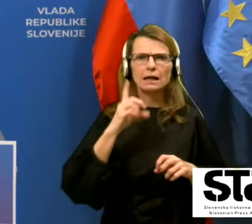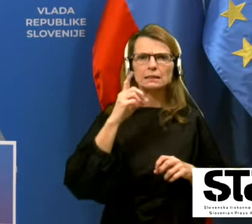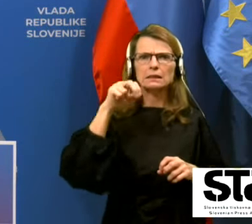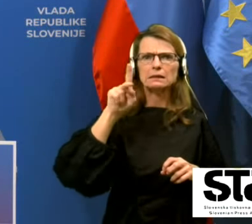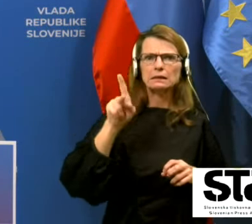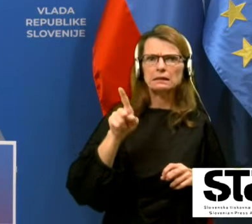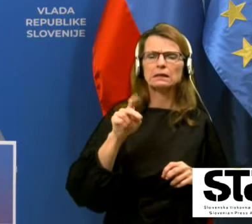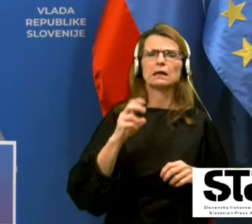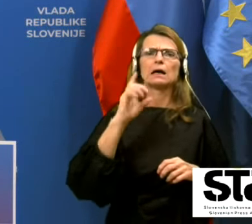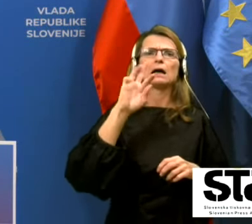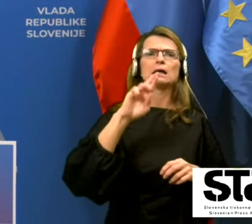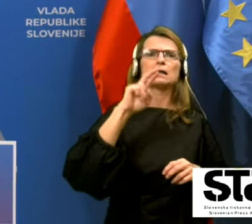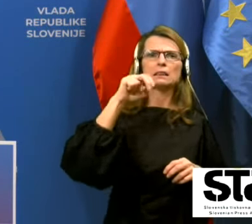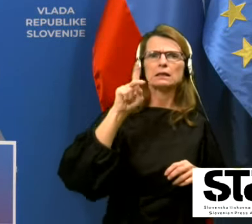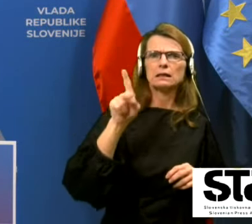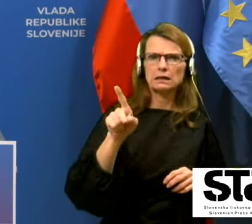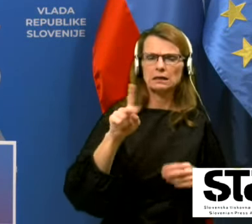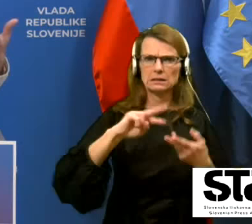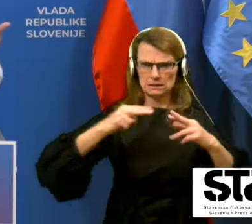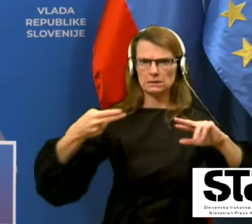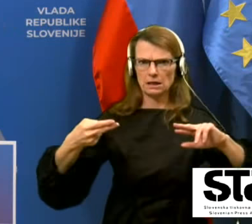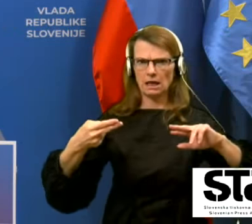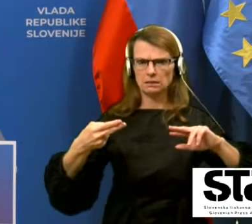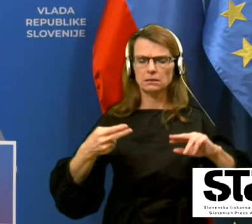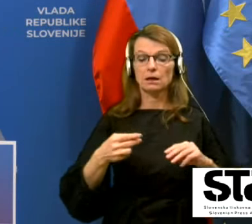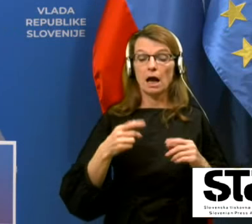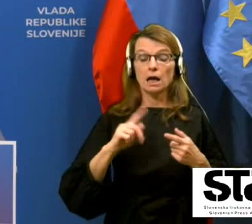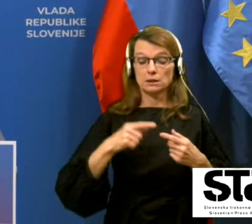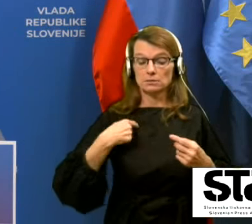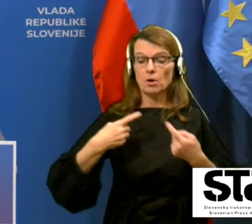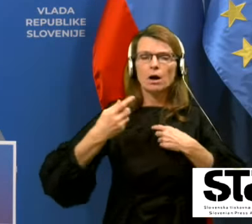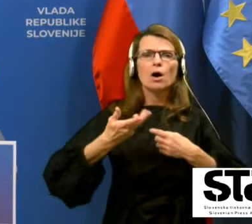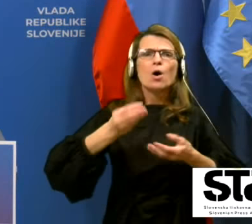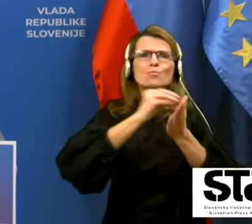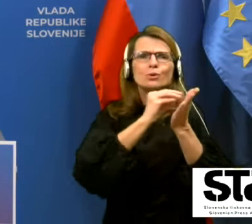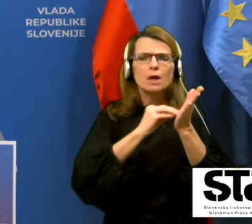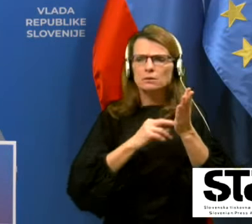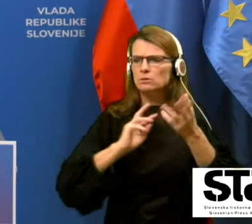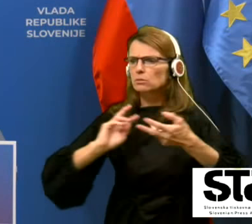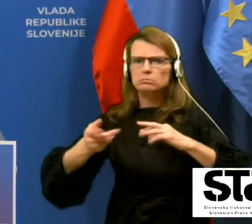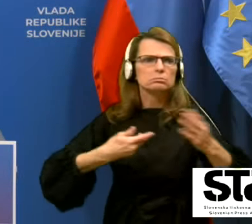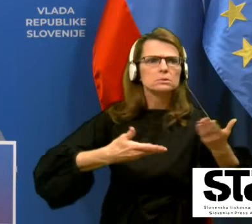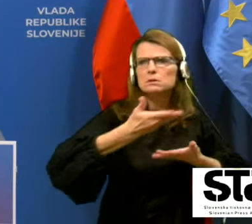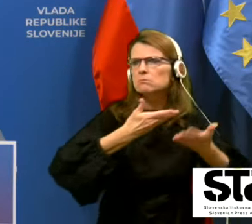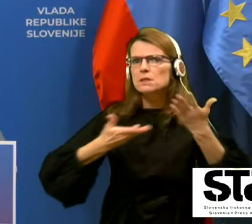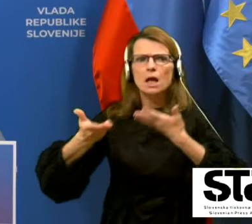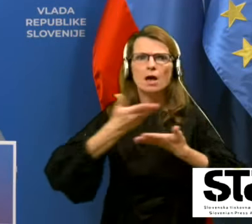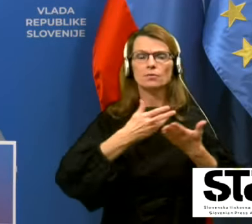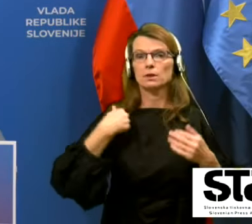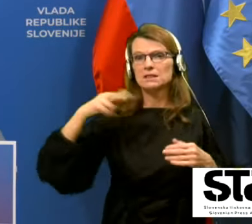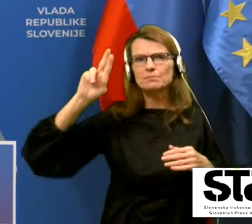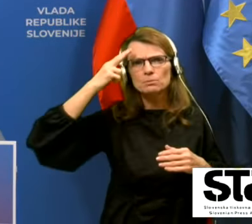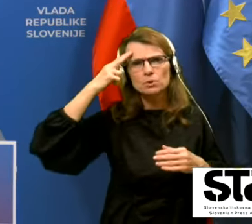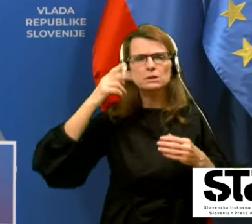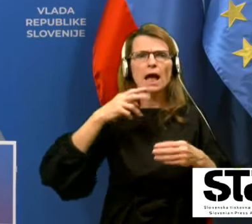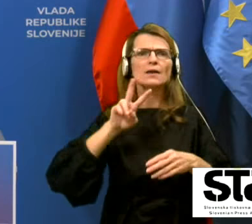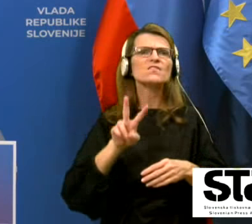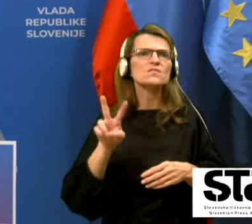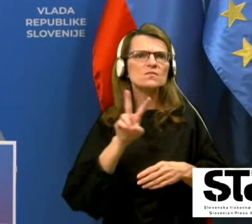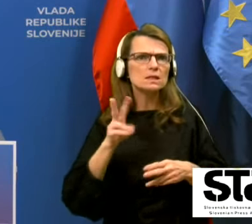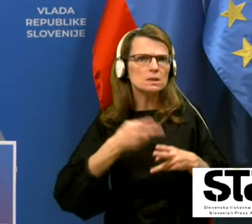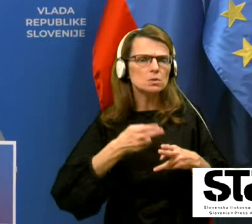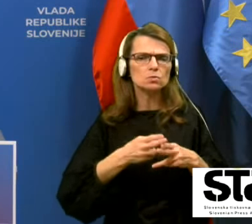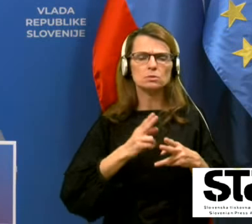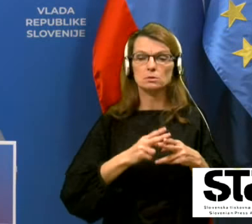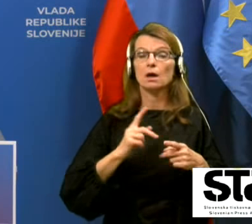RNK-ju in vsega tega, smo lahko prišli do tega, pri izmenjavi podatku v opoznavanju virusa, da smo lahko prišli v desetih mescih do